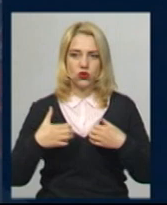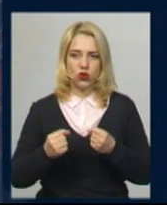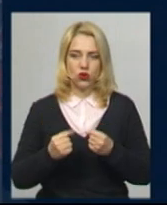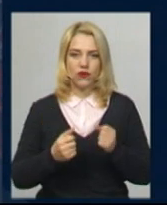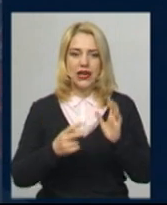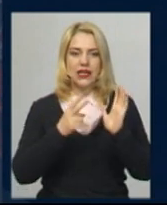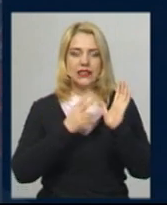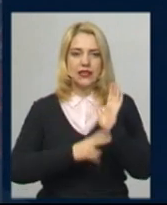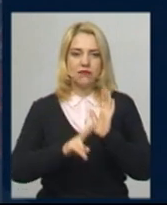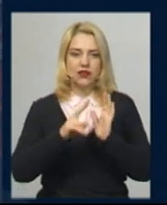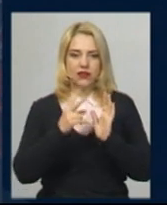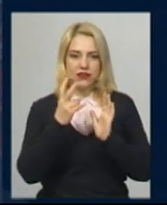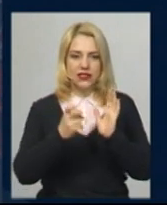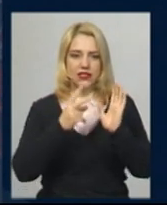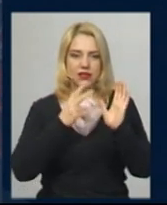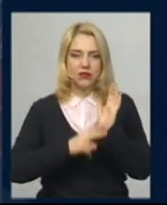нових випадків.